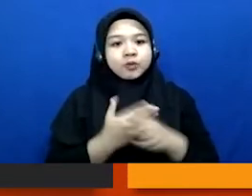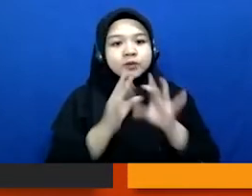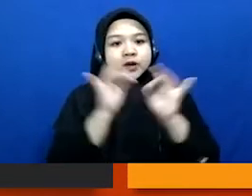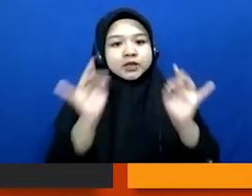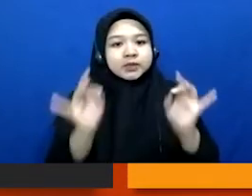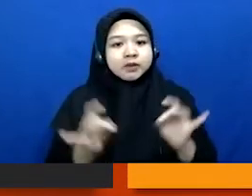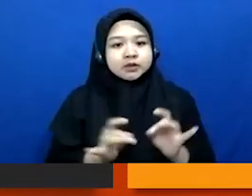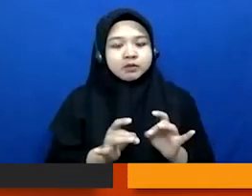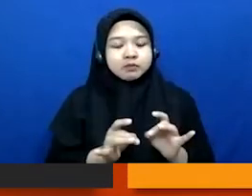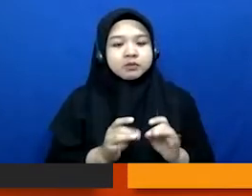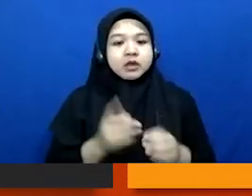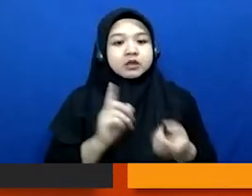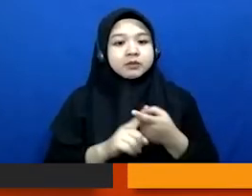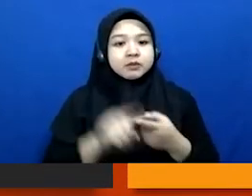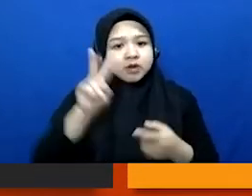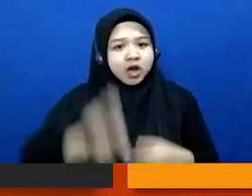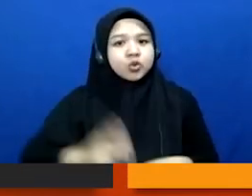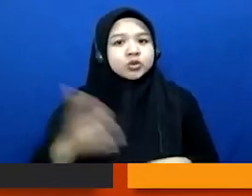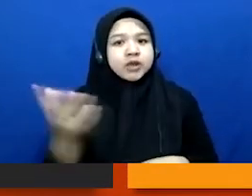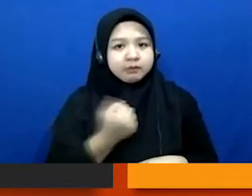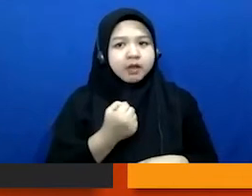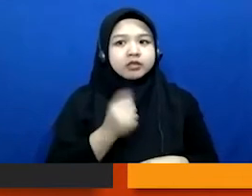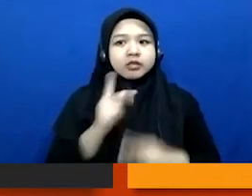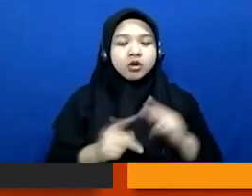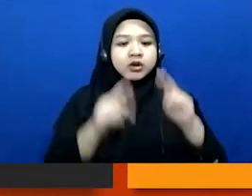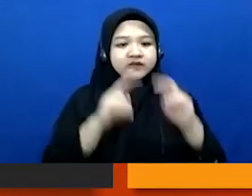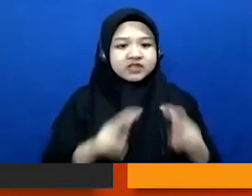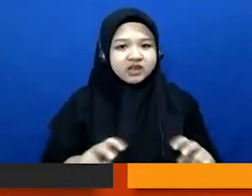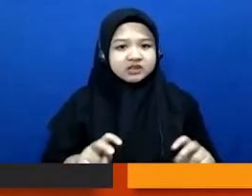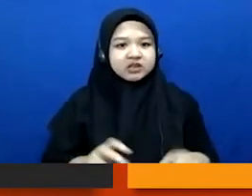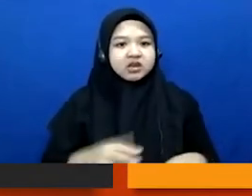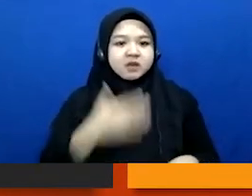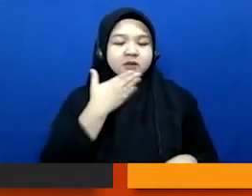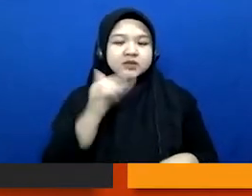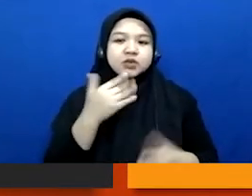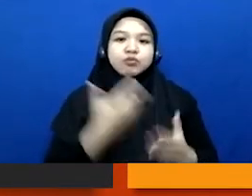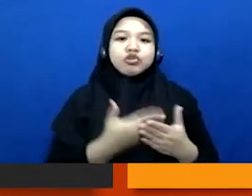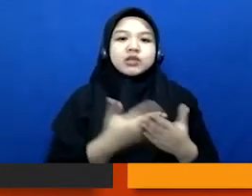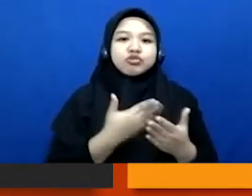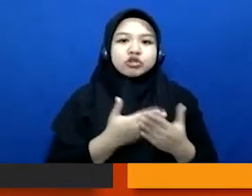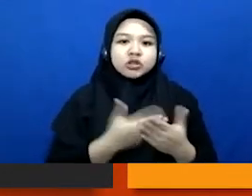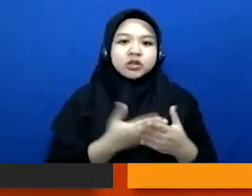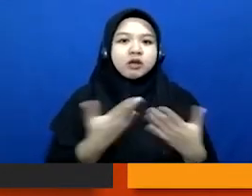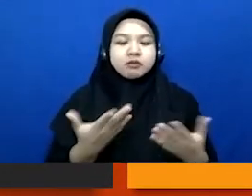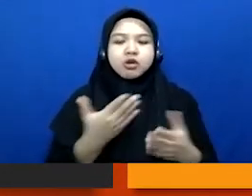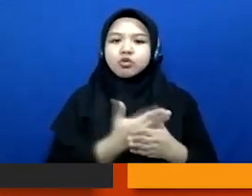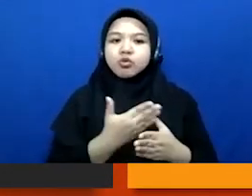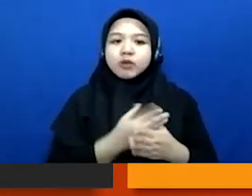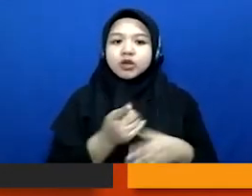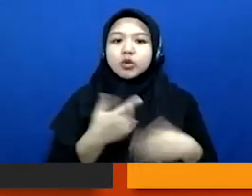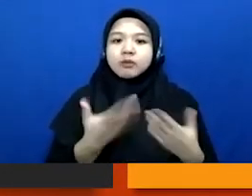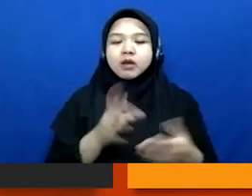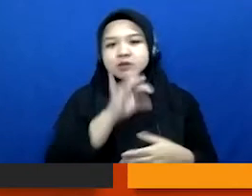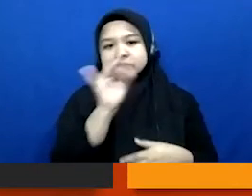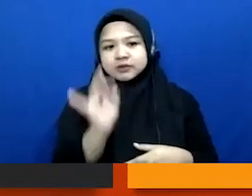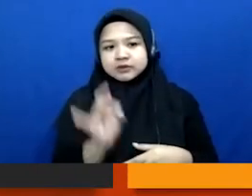yang mesti teman-teman dapatkan dalam investigasi jadi biasanya bukti-buktinya apa dokumen itu apa aja macam